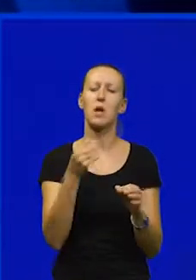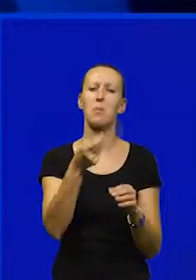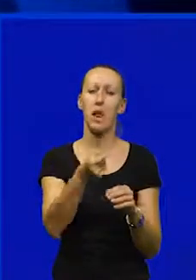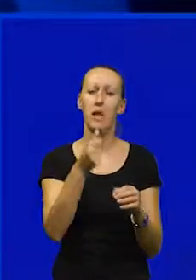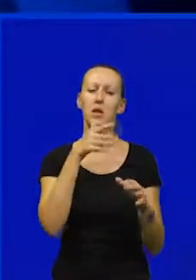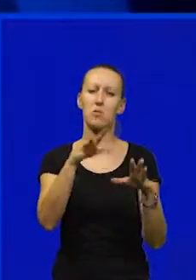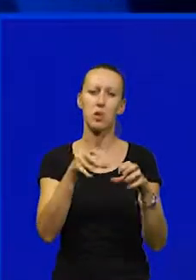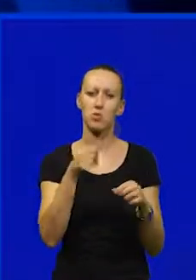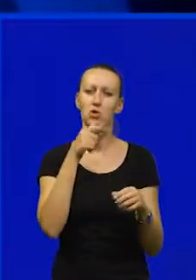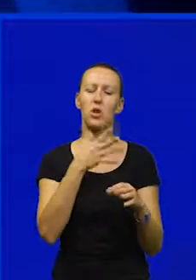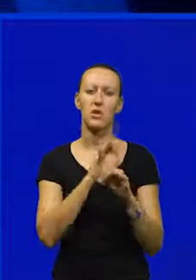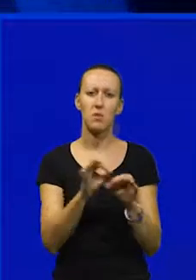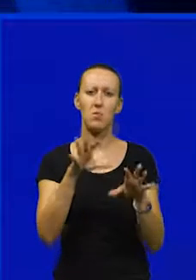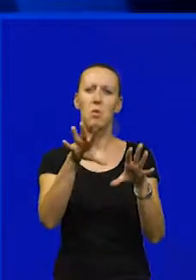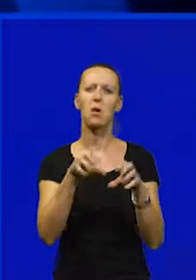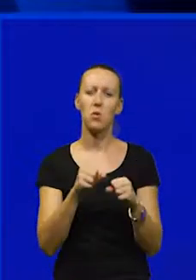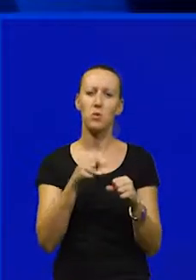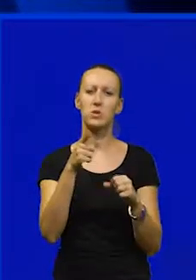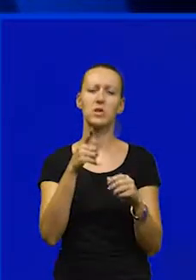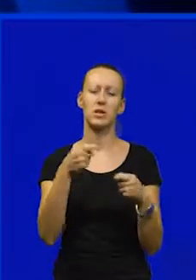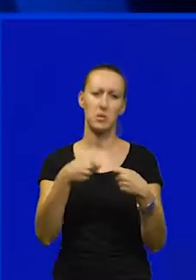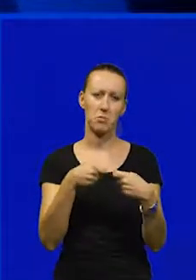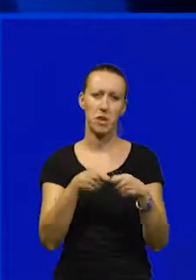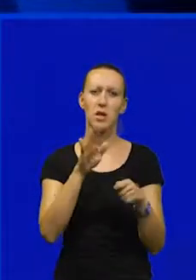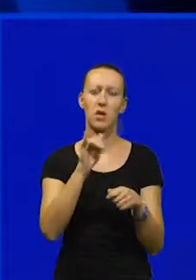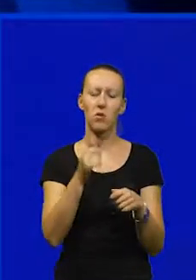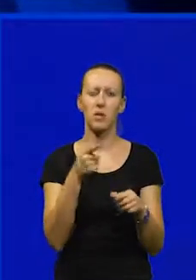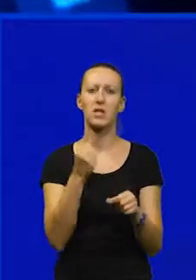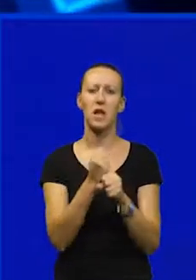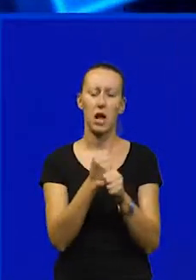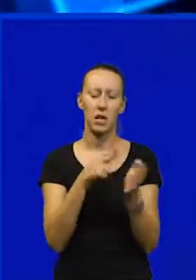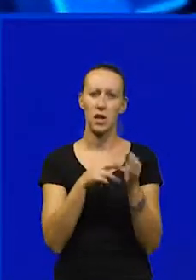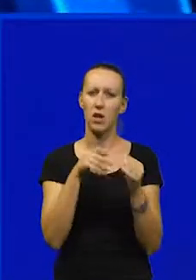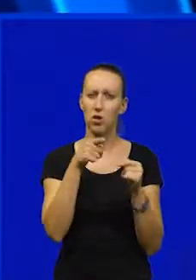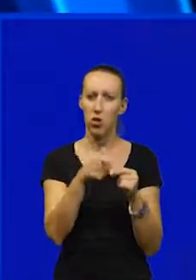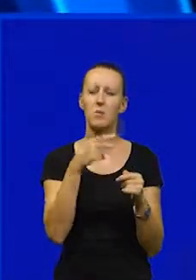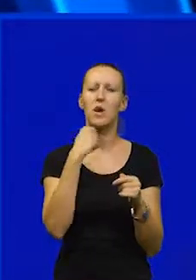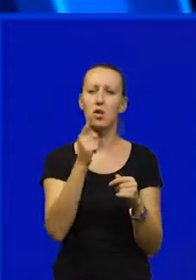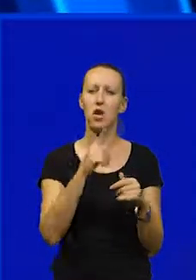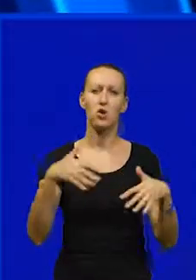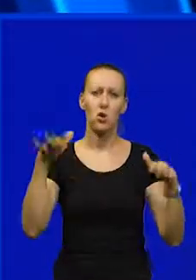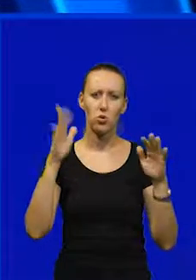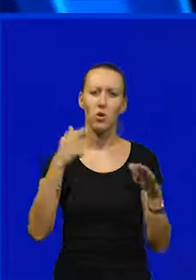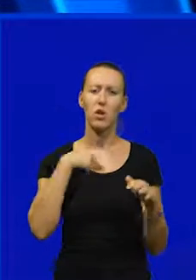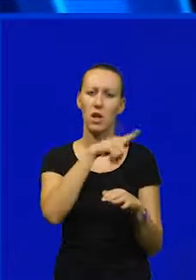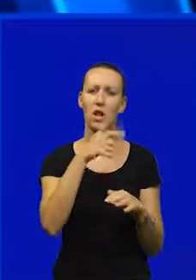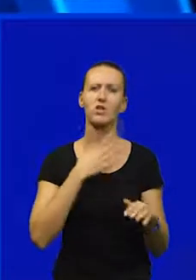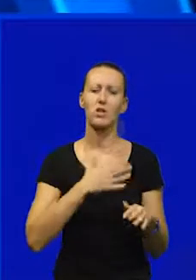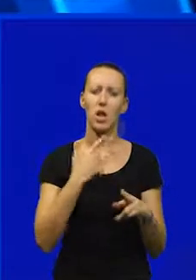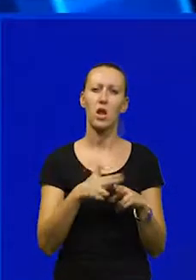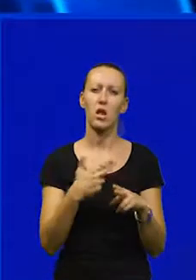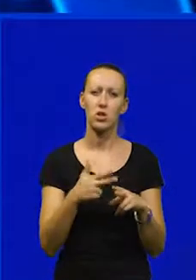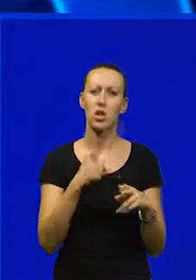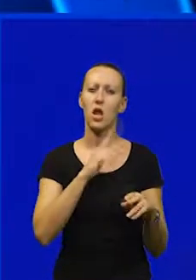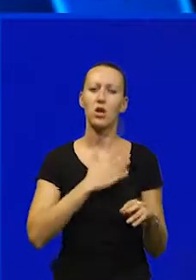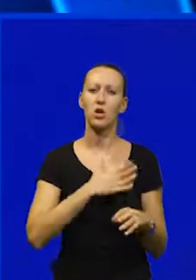preuzeti i što je spremna preuzeti strateški partner. Tako da se radi na tome rekli su da neće odustati od nas da žele rješenje